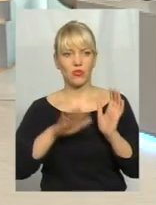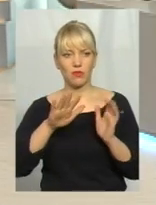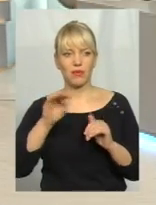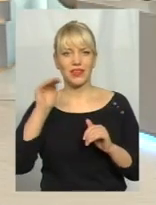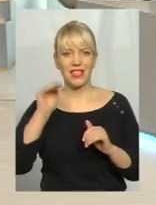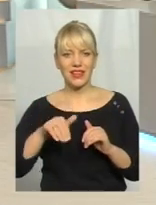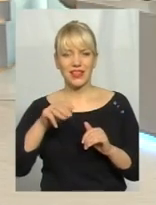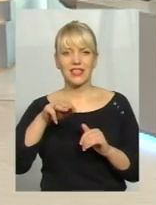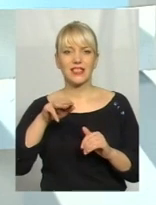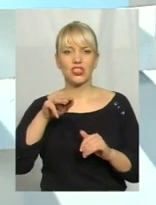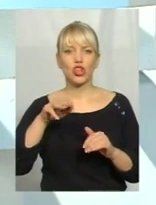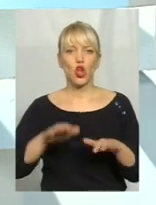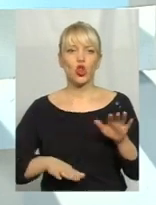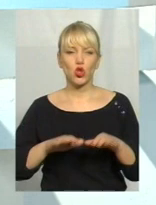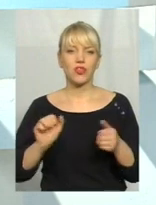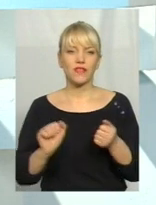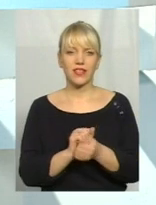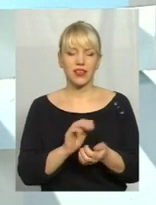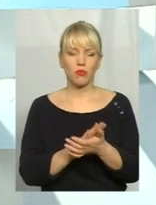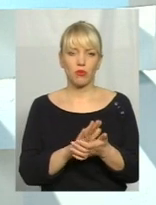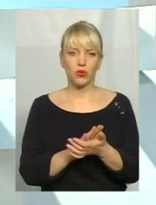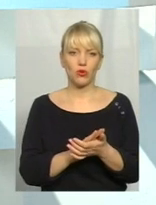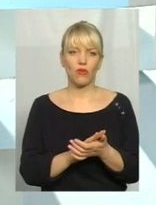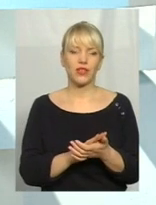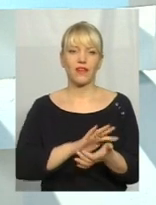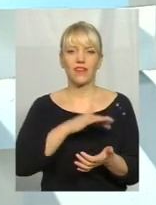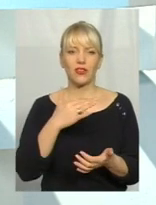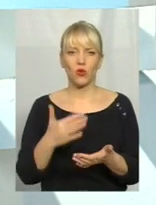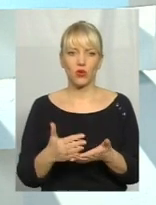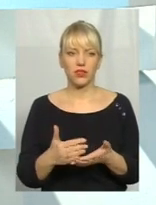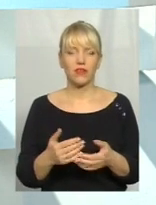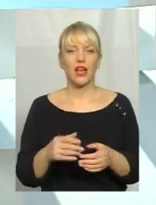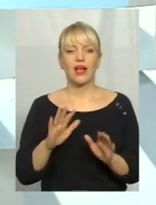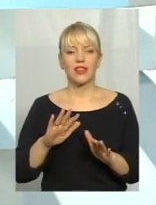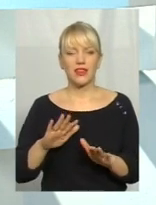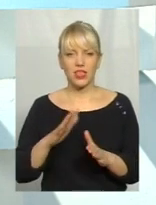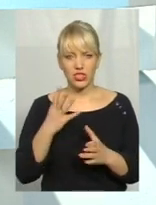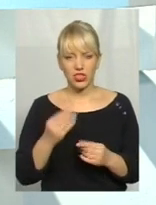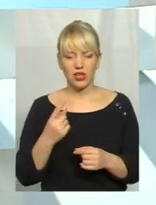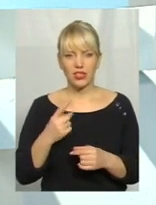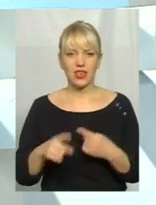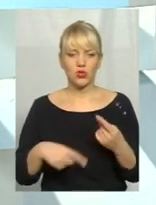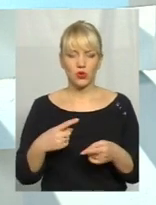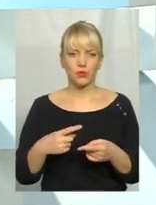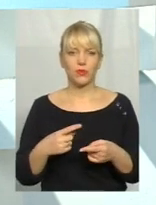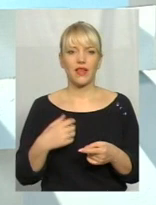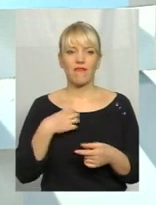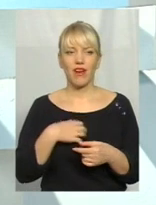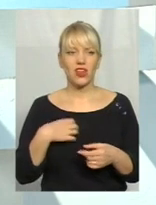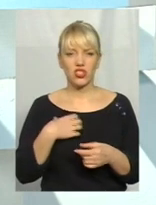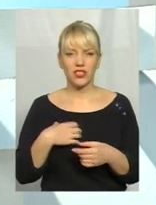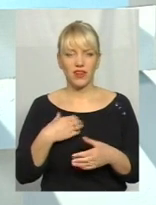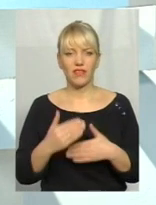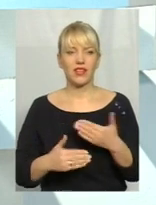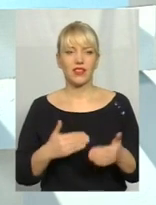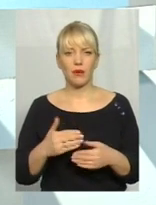твердих пугутов відходів, які заїжджають на полігон. Далі наступний дуже важливий етап – це морфологія.